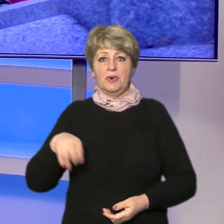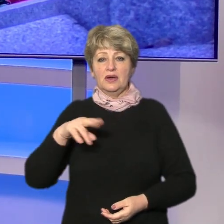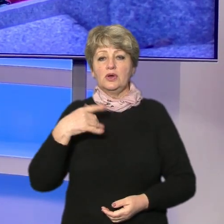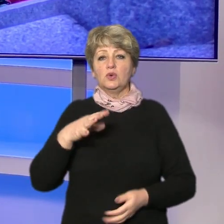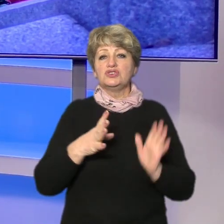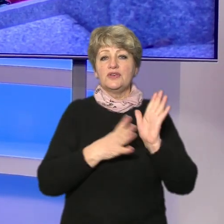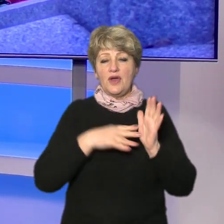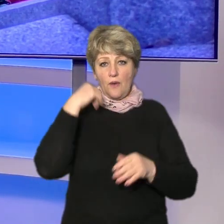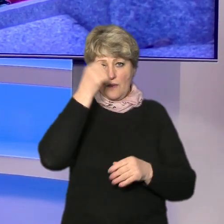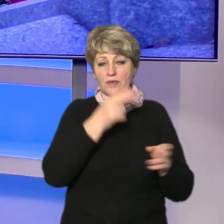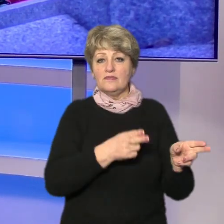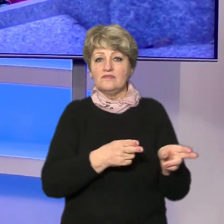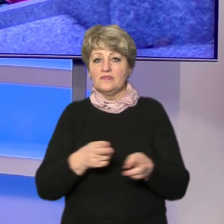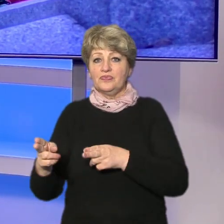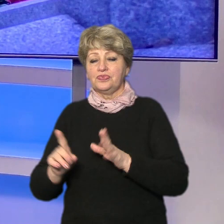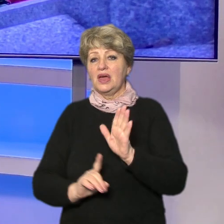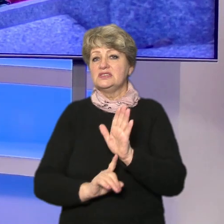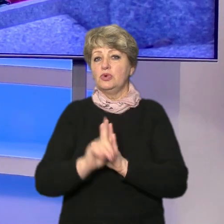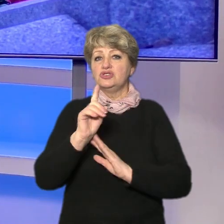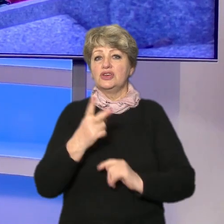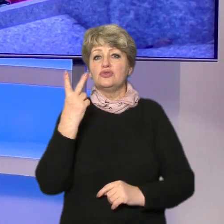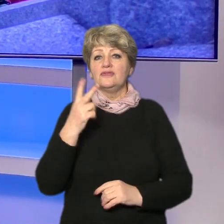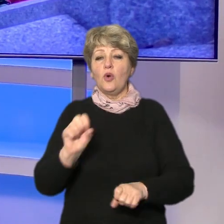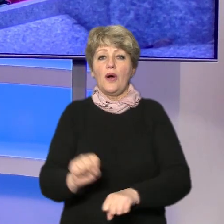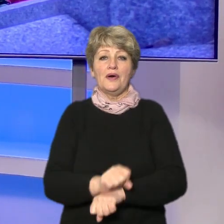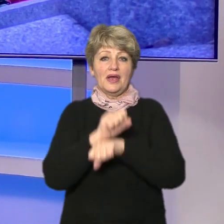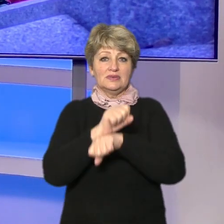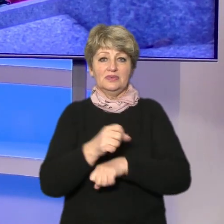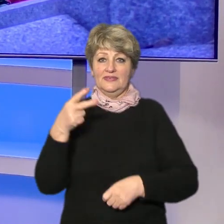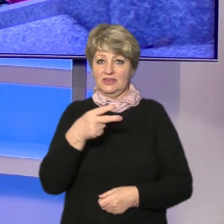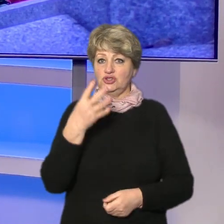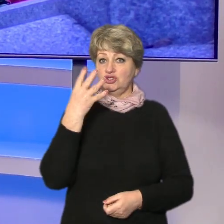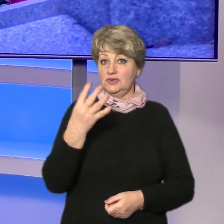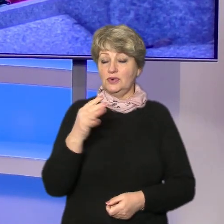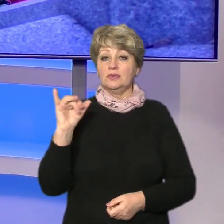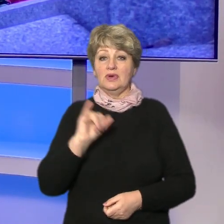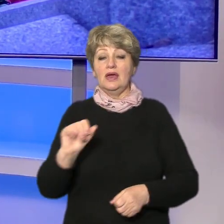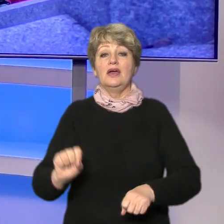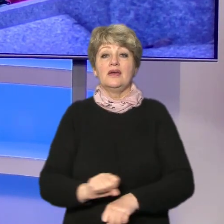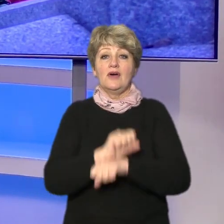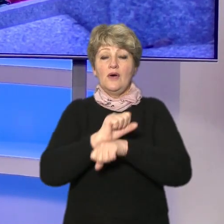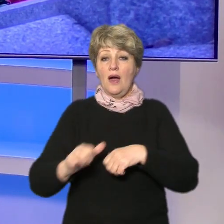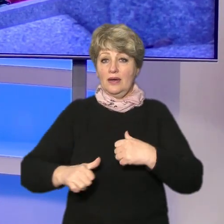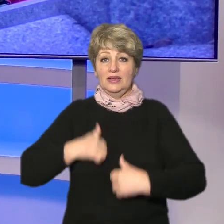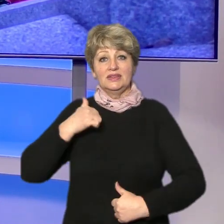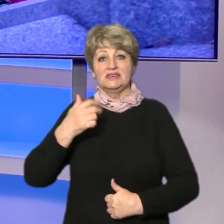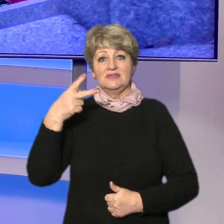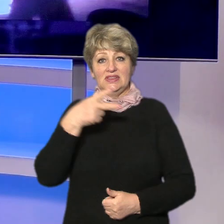поспіль на честь початку двох революцій помаранчевої у 2004 та революції гідності у 2013